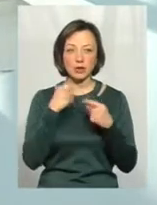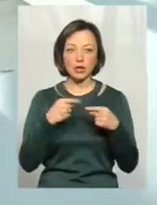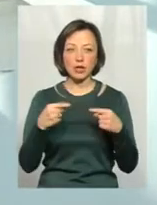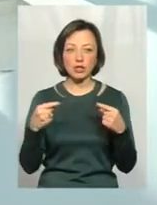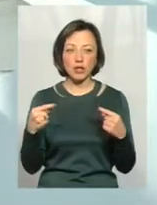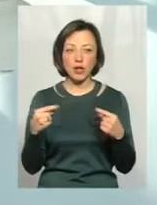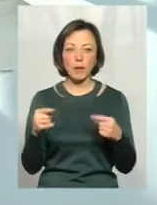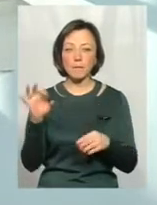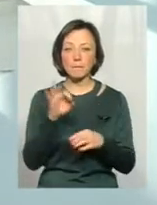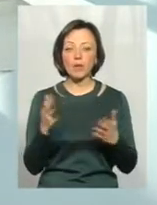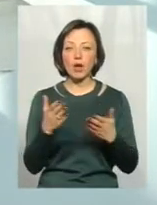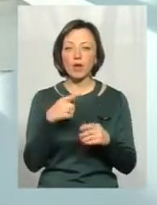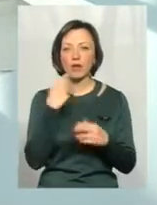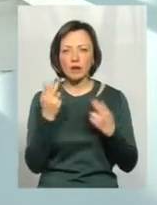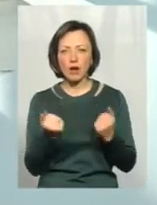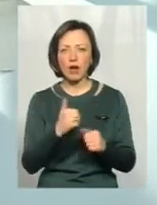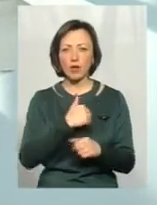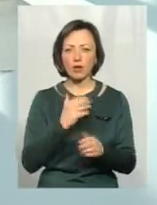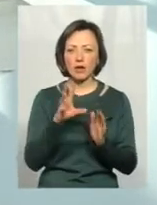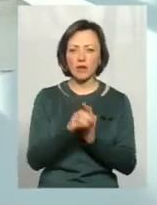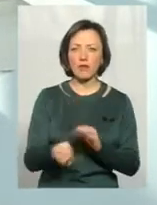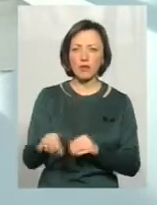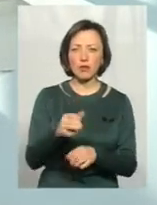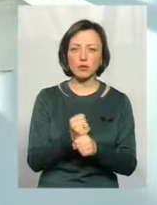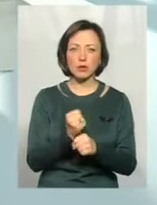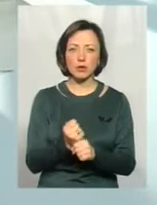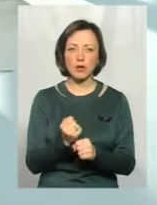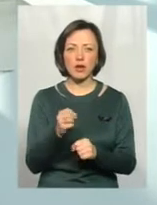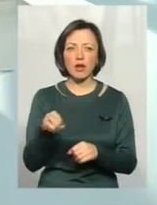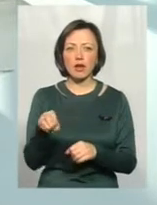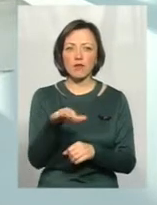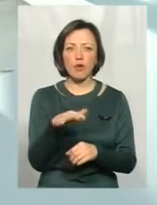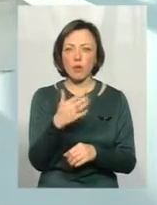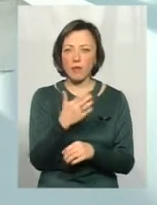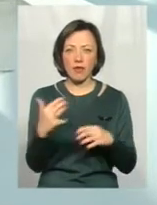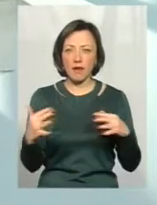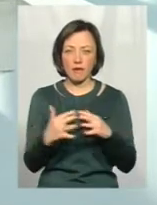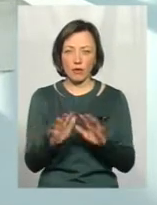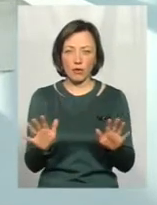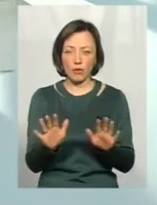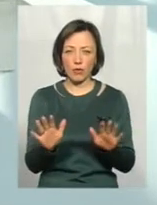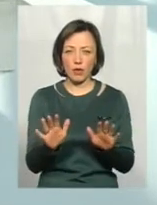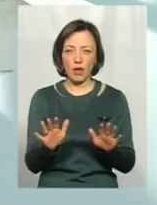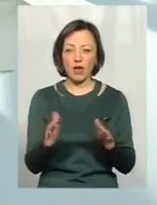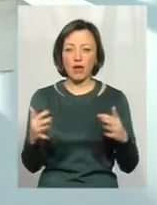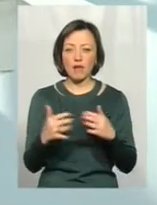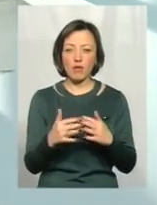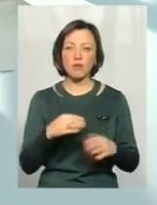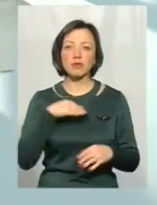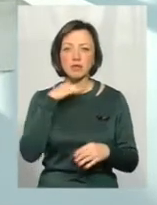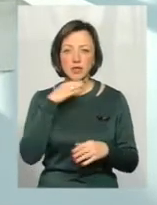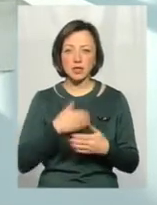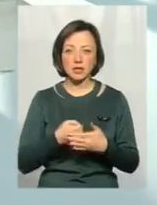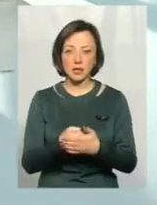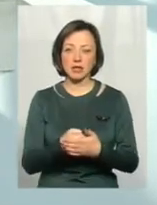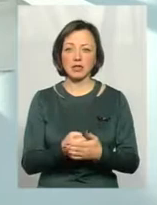речей, про яких говориться так, ну, ми ж хотіли в Європу, значить, ми це робимо. Європа не воює практично. Європа сита, забезпечена